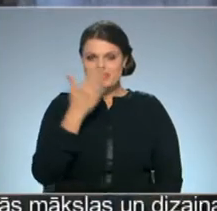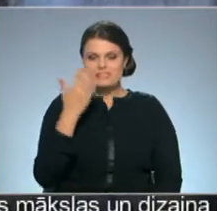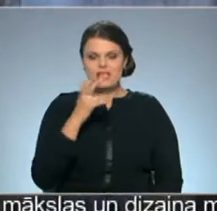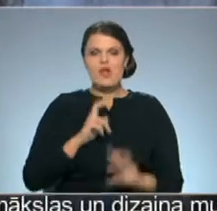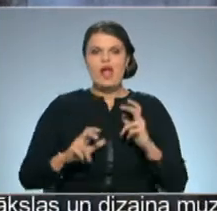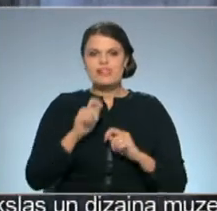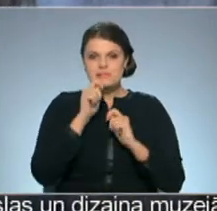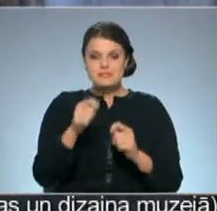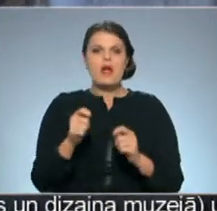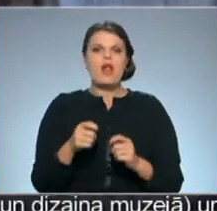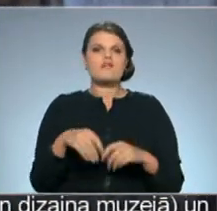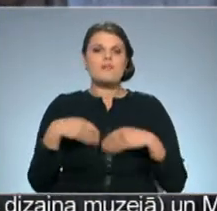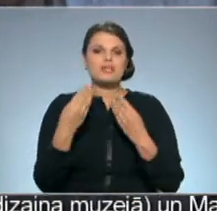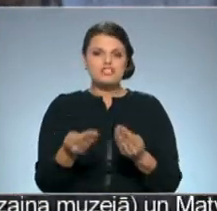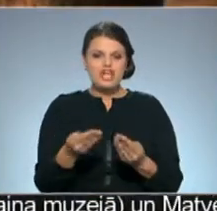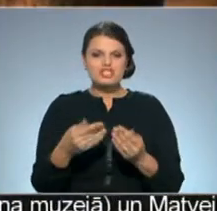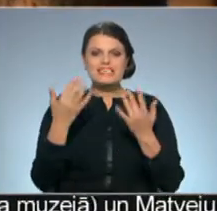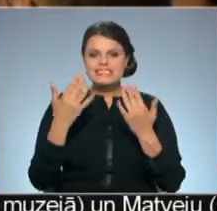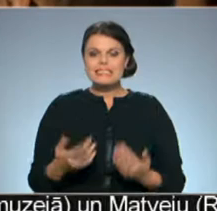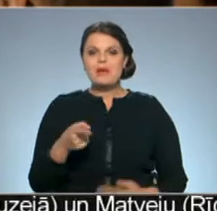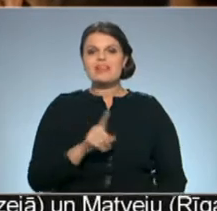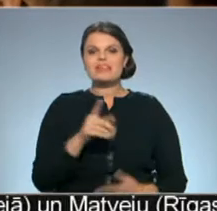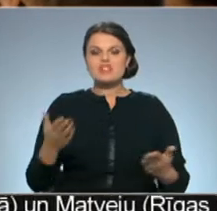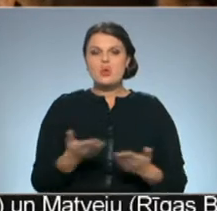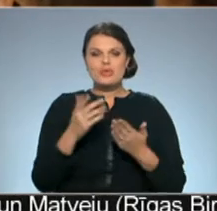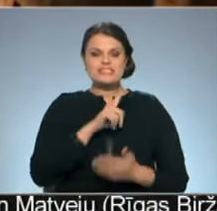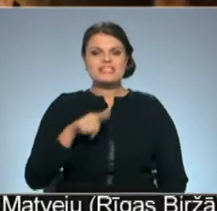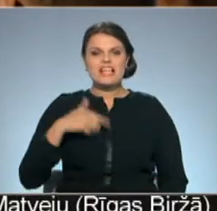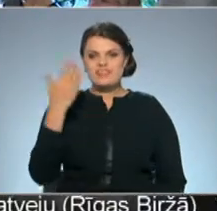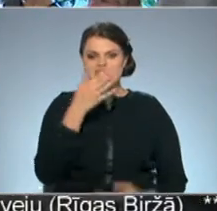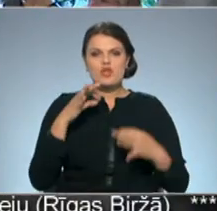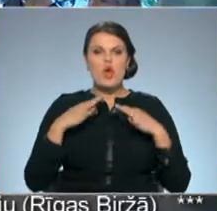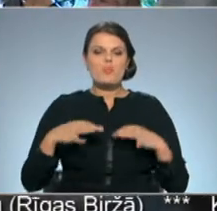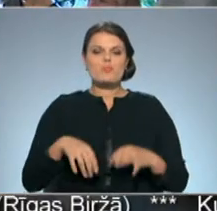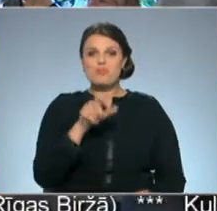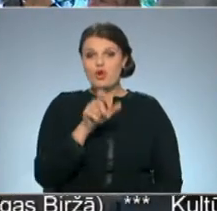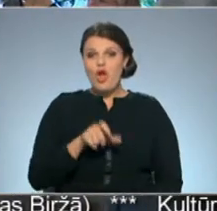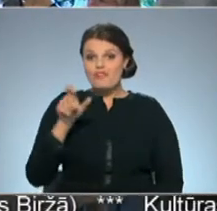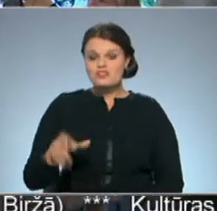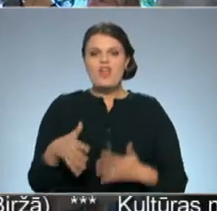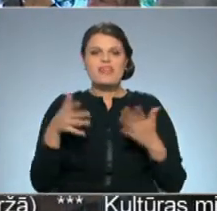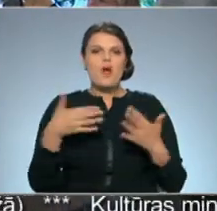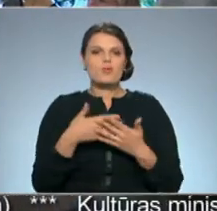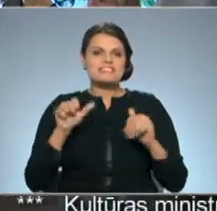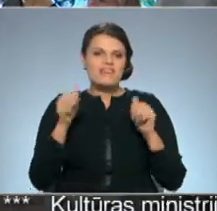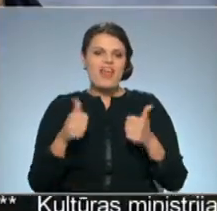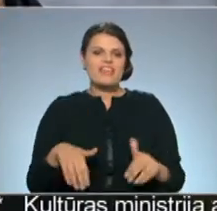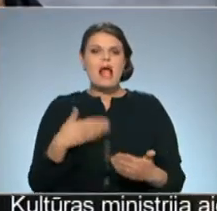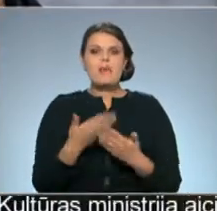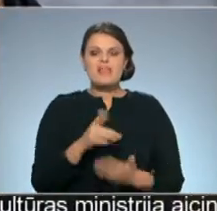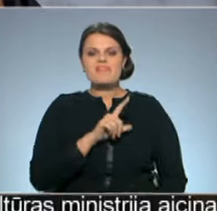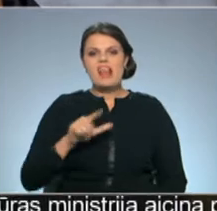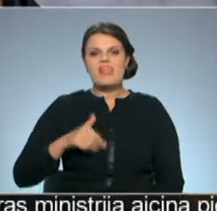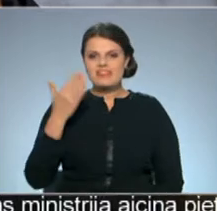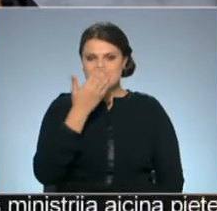akadēmijas balvas pasniegšanas ceremonija un tas ir osinājis Latvijas kino profesionāļus pēc iespējas daudzveidīgāk piedāvāt Latvijas